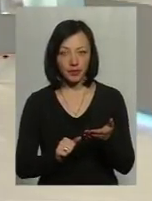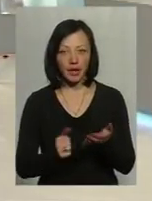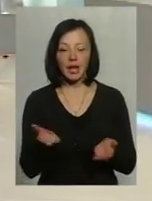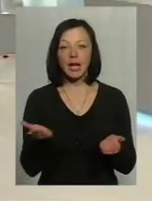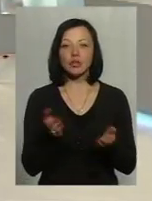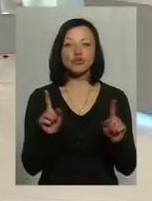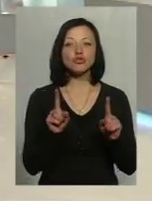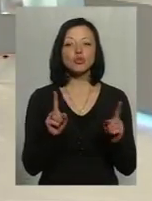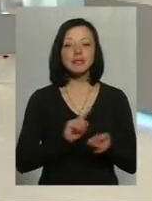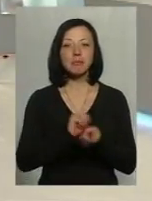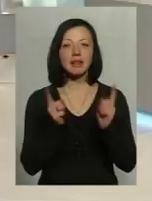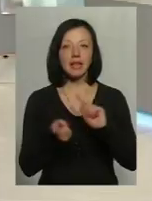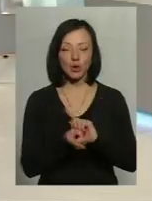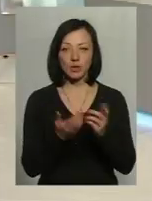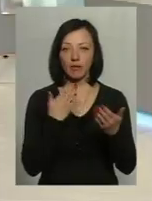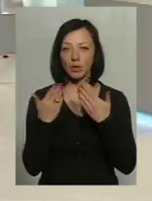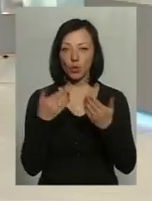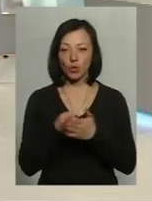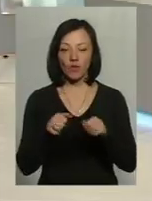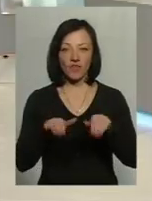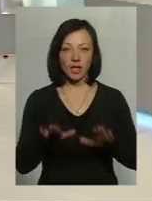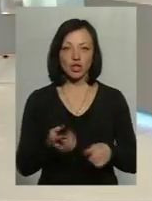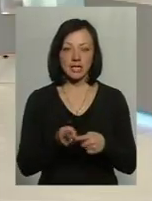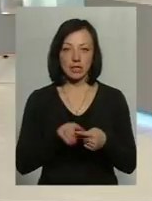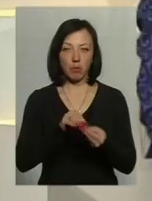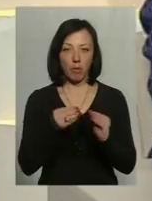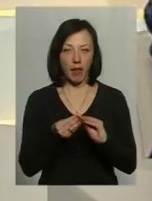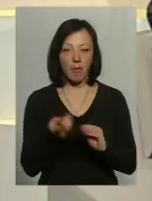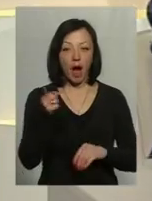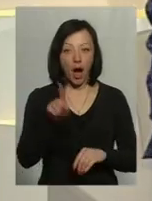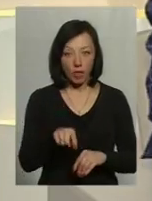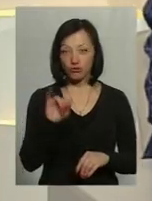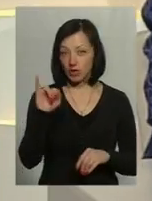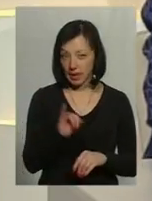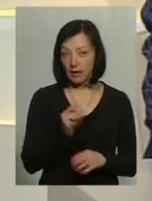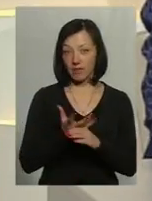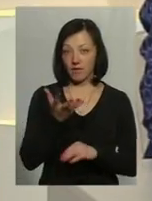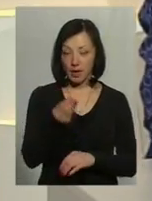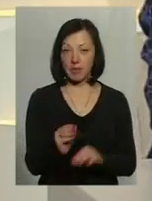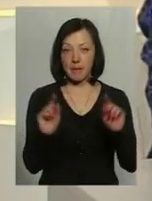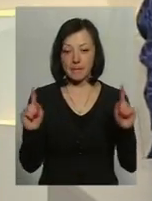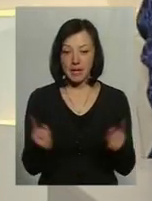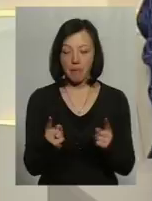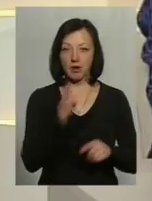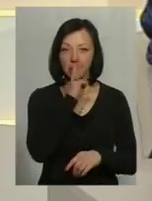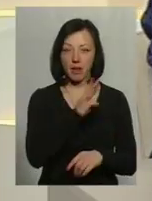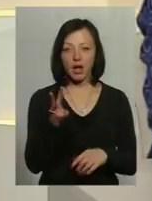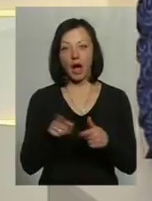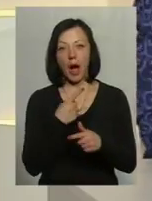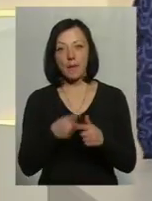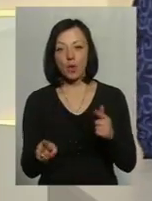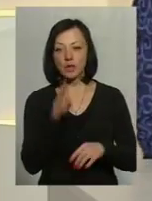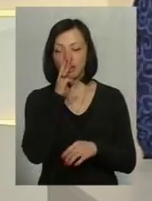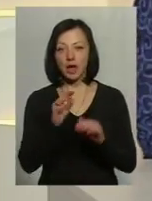Що змінилося в підходах до вирішення цих проблем? Адже і виплата мінімальної зарплати, або зарплати